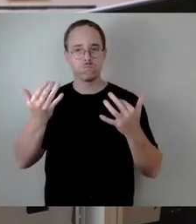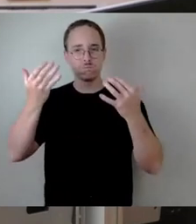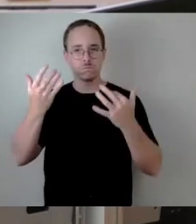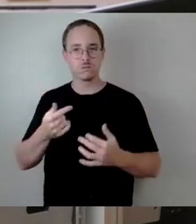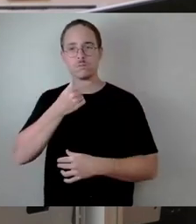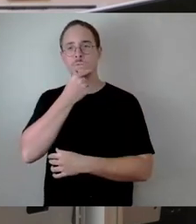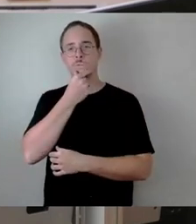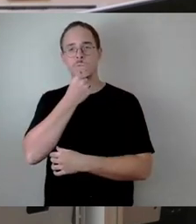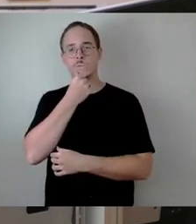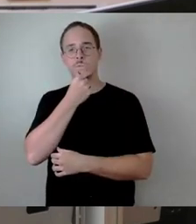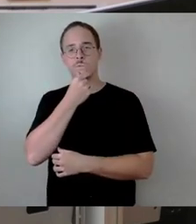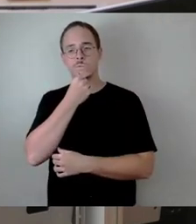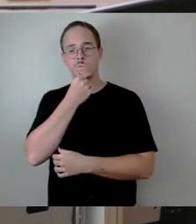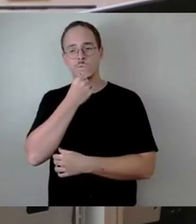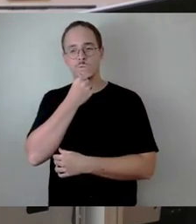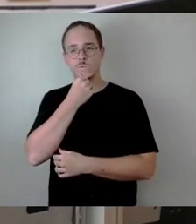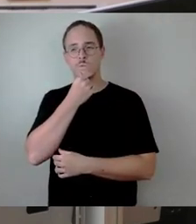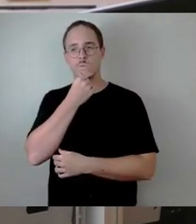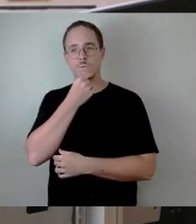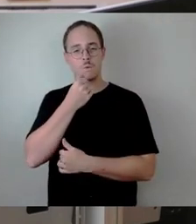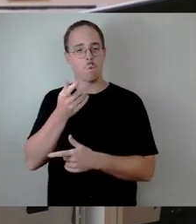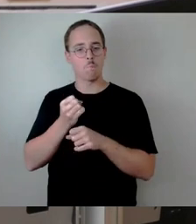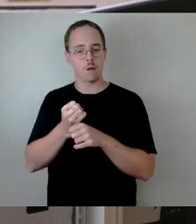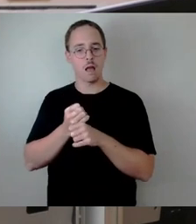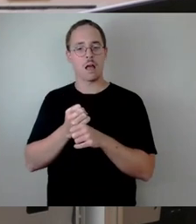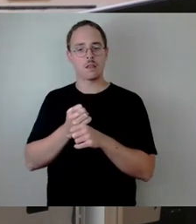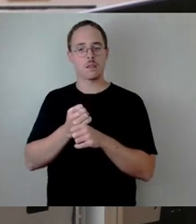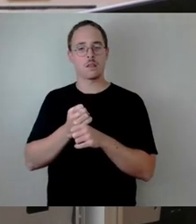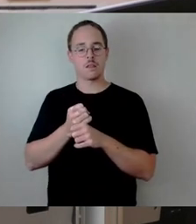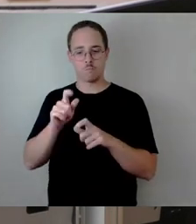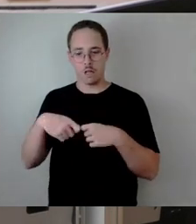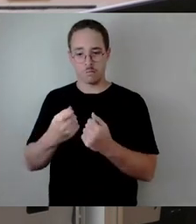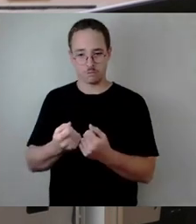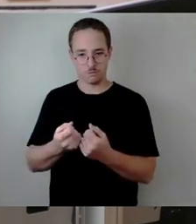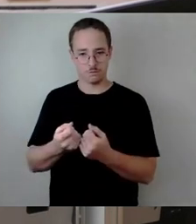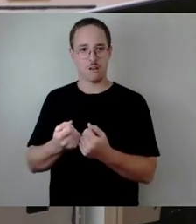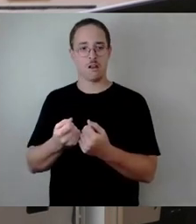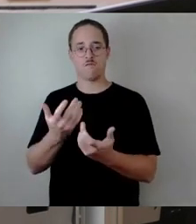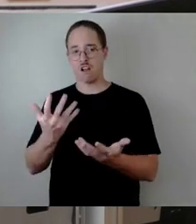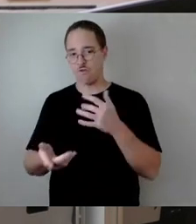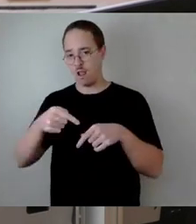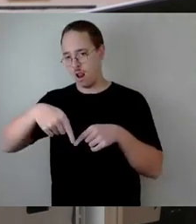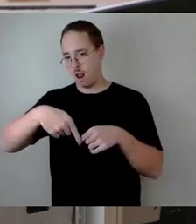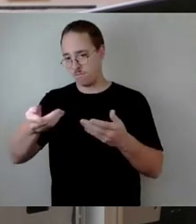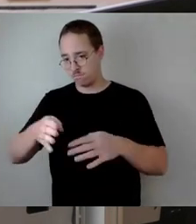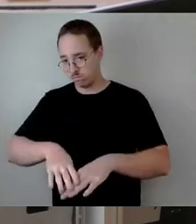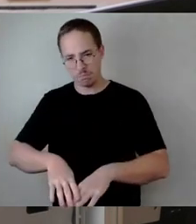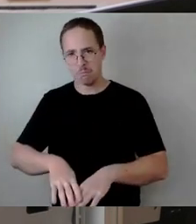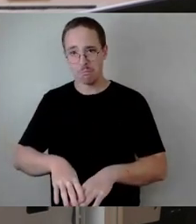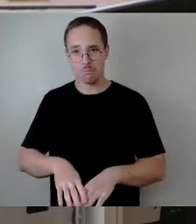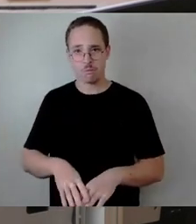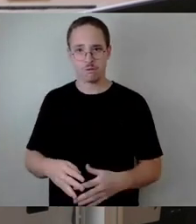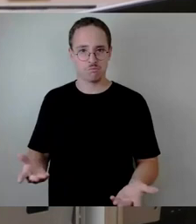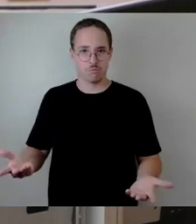Vorankündigen in solchen Fällen anzeigt. Das, was wir an dem Bauwerk 9 im Zuge der Königsbrücker